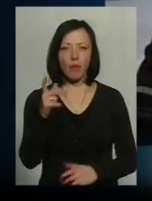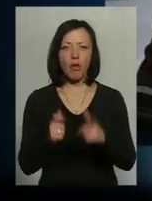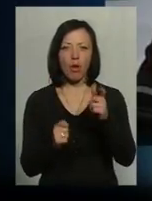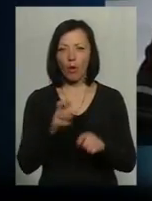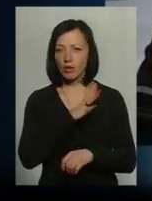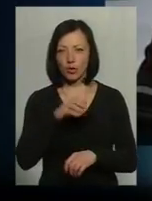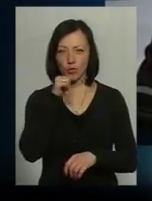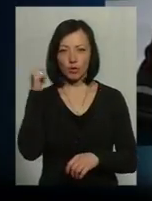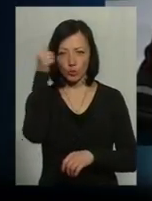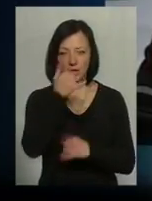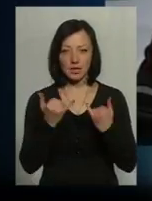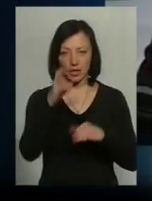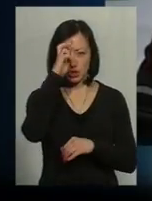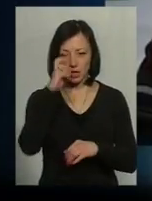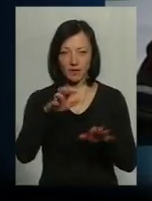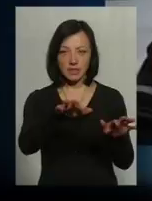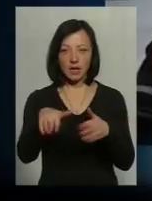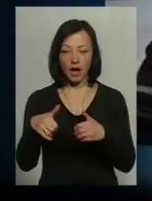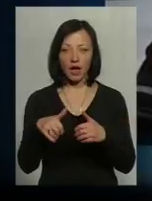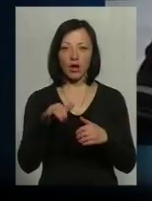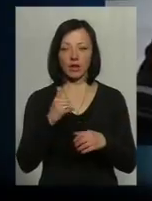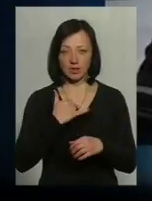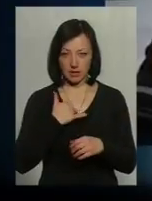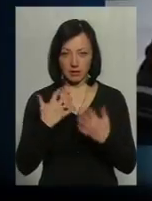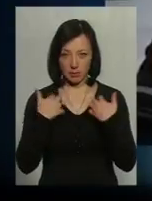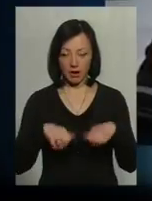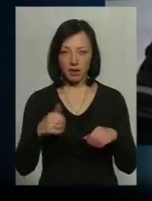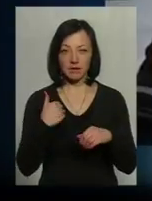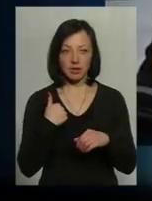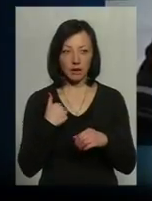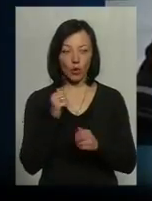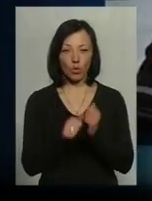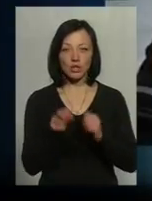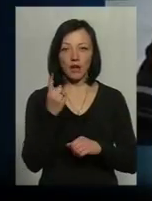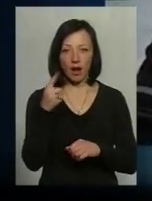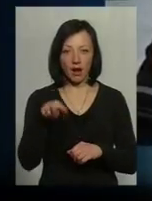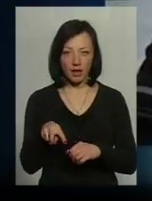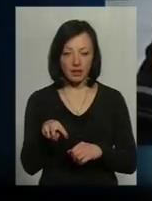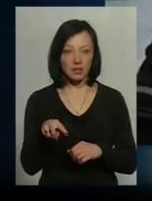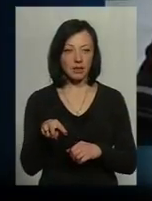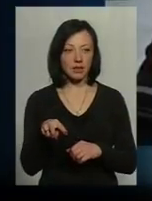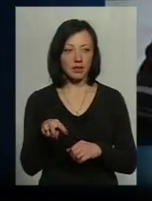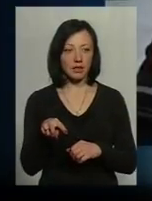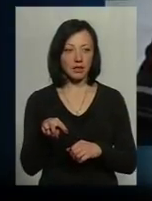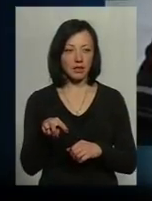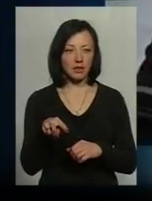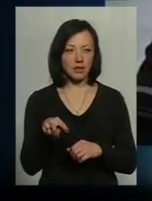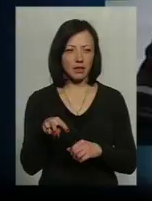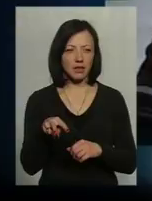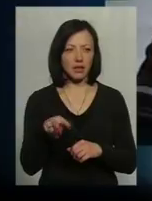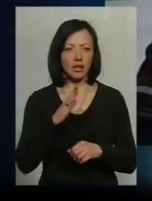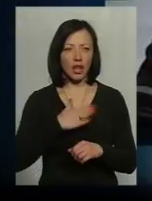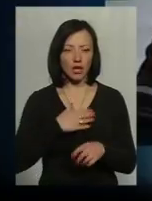році. Зараз держава забирається в розпорівника з нас, з кожної літря молока, яке ми виробаємо, і в Кримі. Відповідно, наша